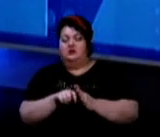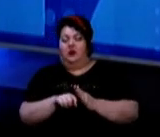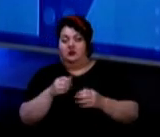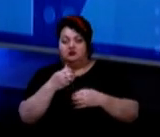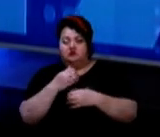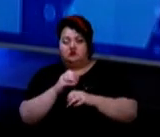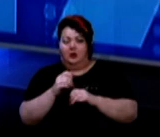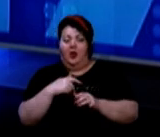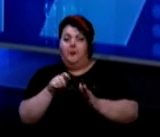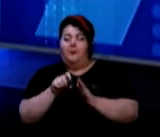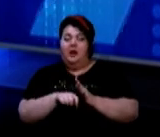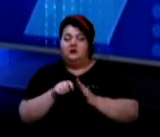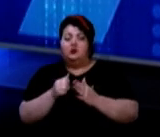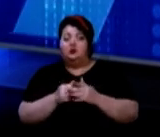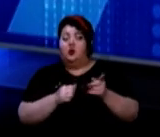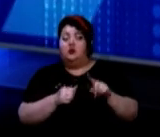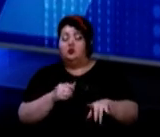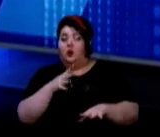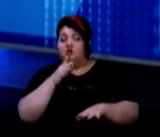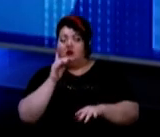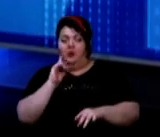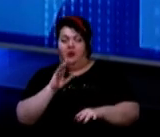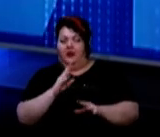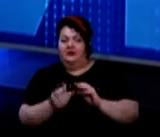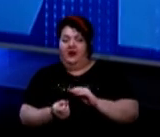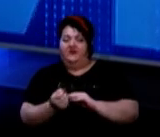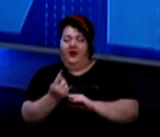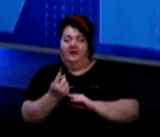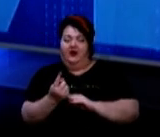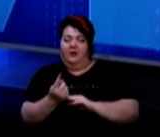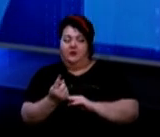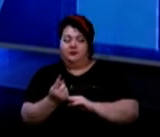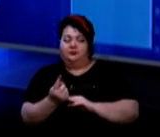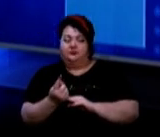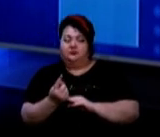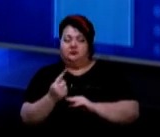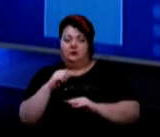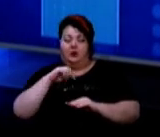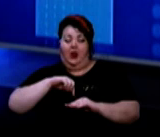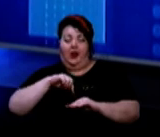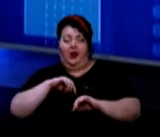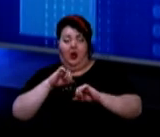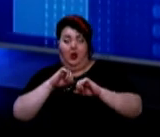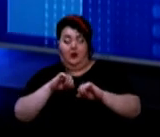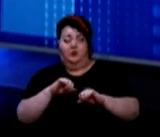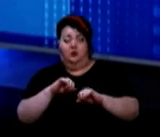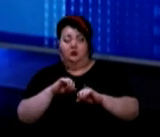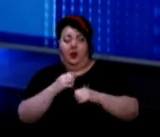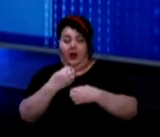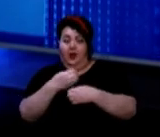ми тестуємо до того часу, поки не виявляємо імуноферментним аналізом